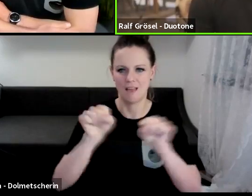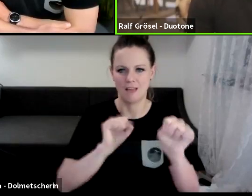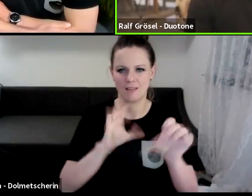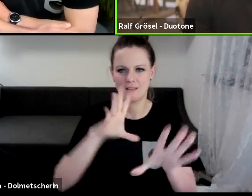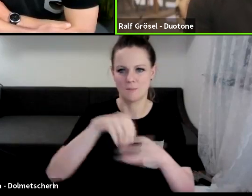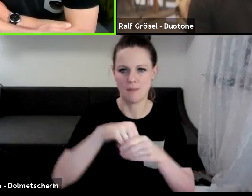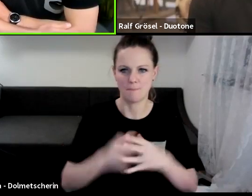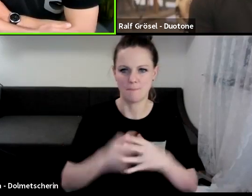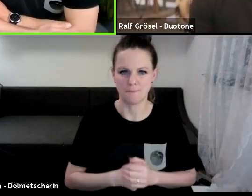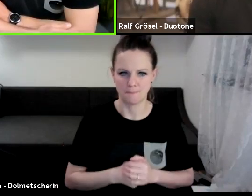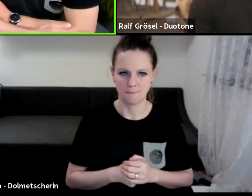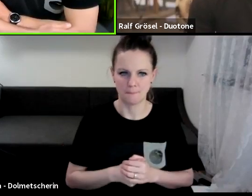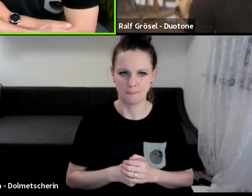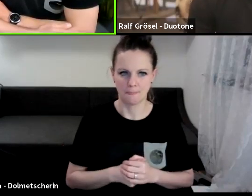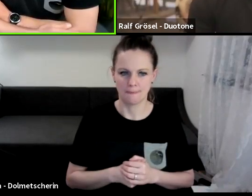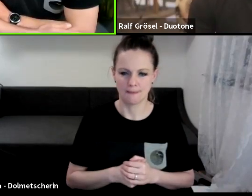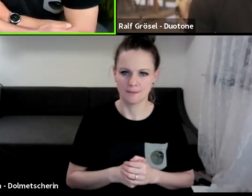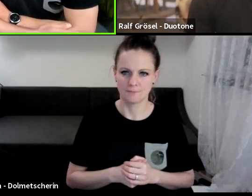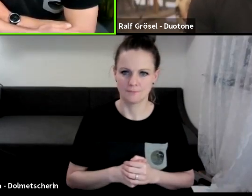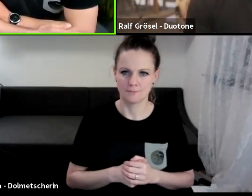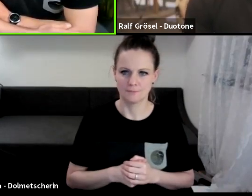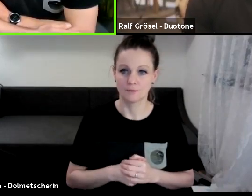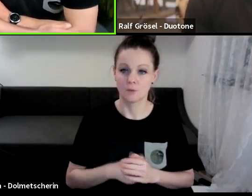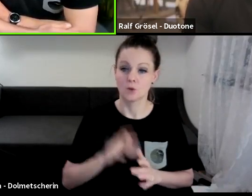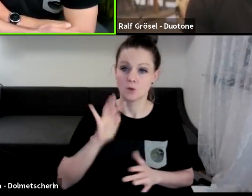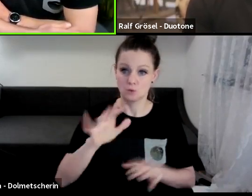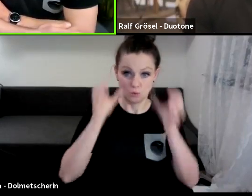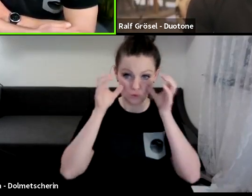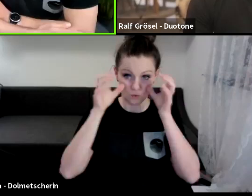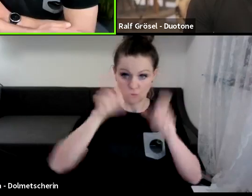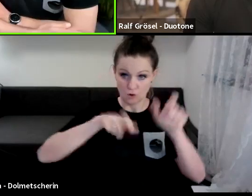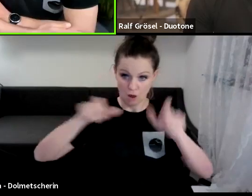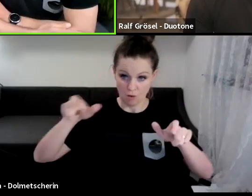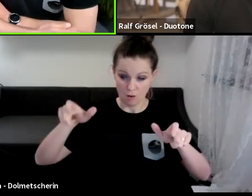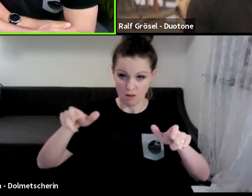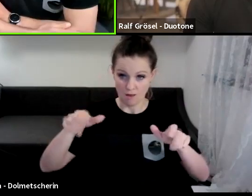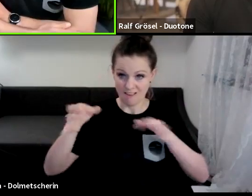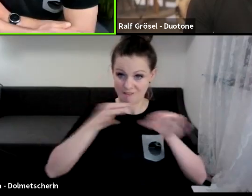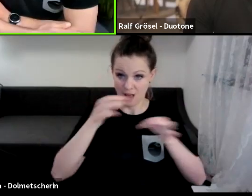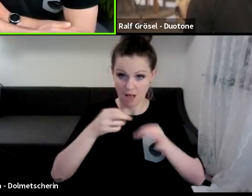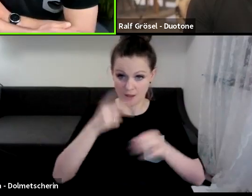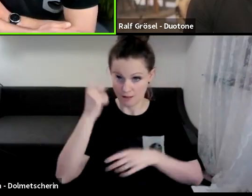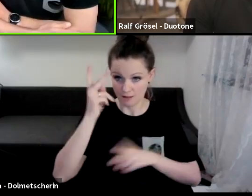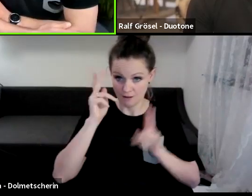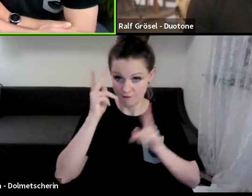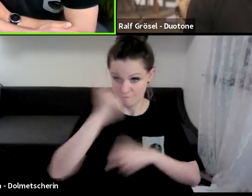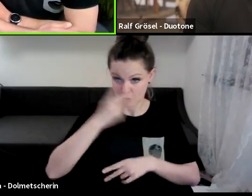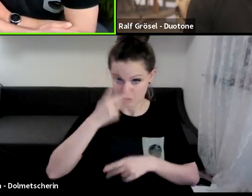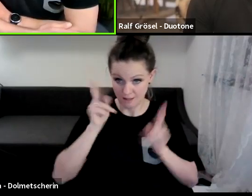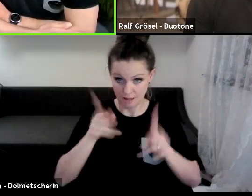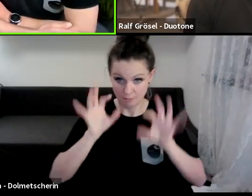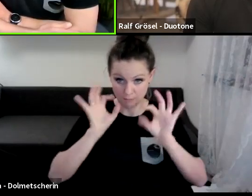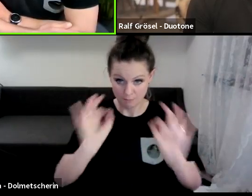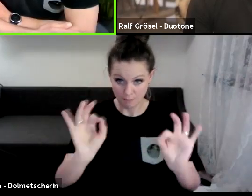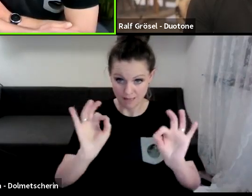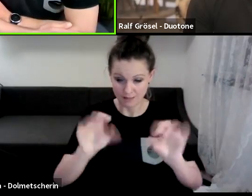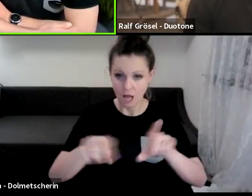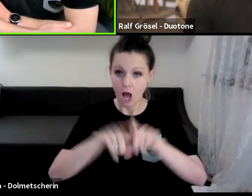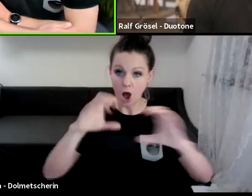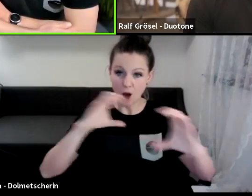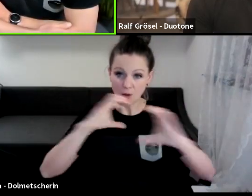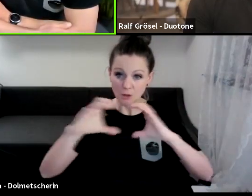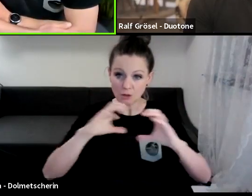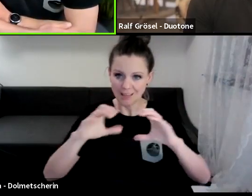Cool. Vielleicht mal noch eine Frage an die Zuschauer und Zuschauerinnen. Versteht ihr alles? Und ihr habt die Chat-Funktion, da könnt ihr hineinschreiben, die Fragen.